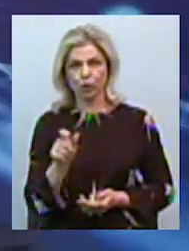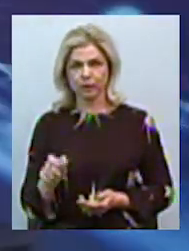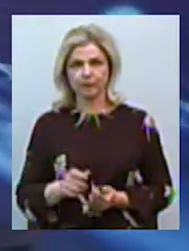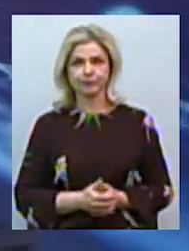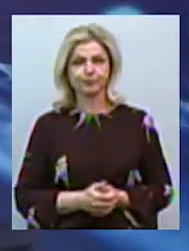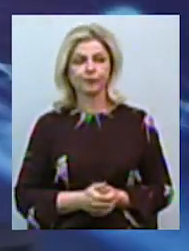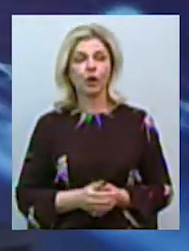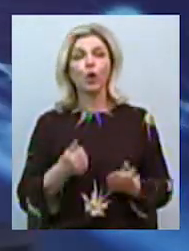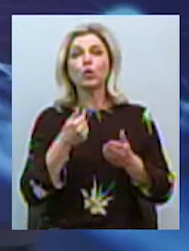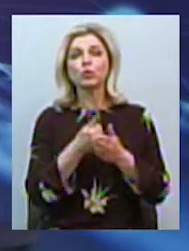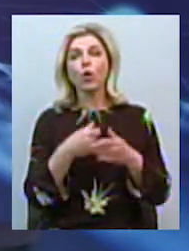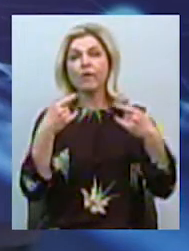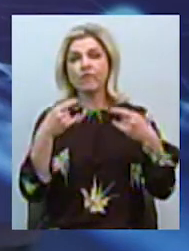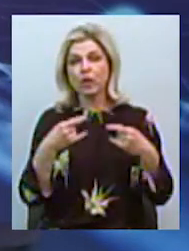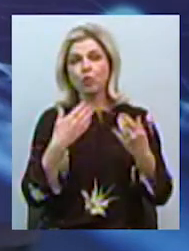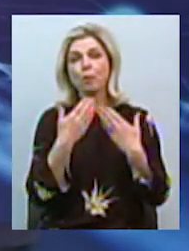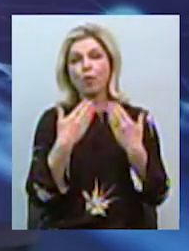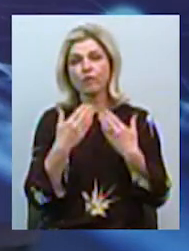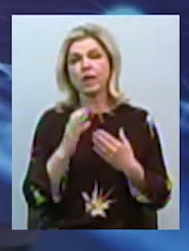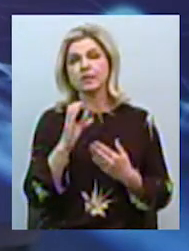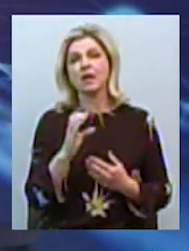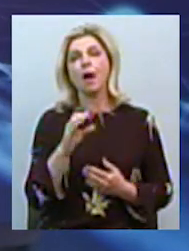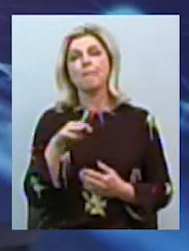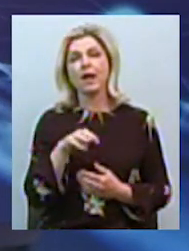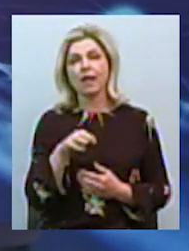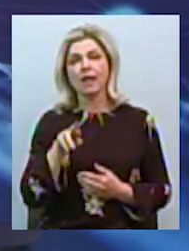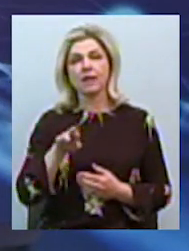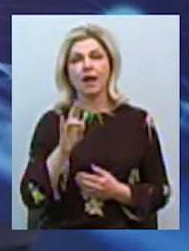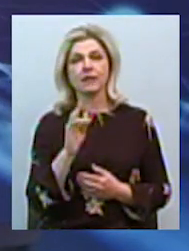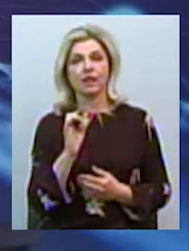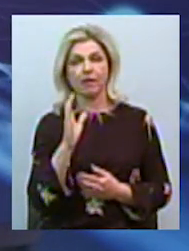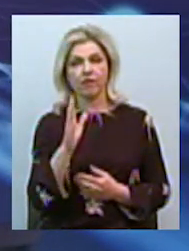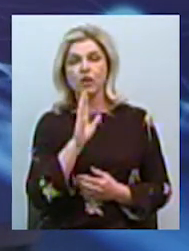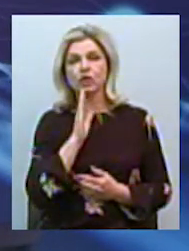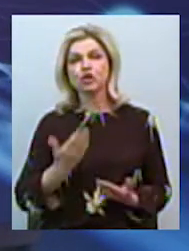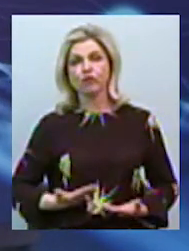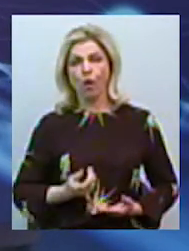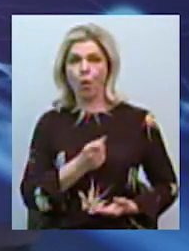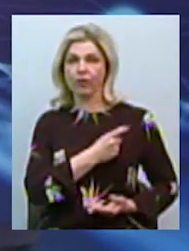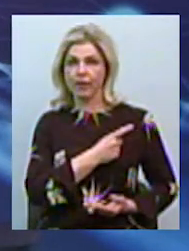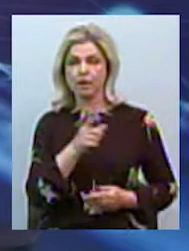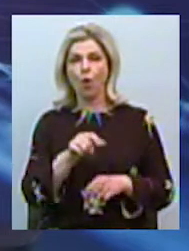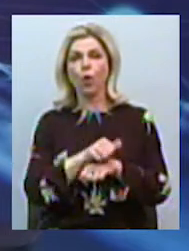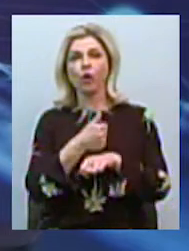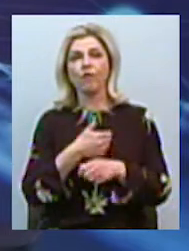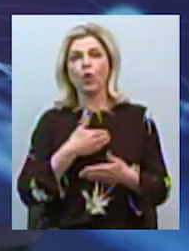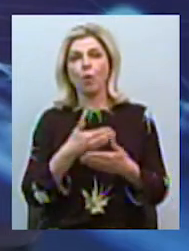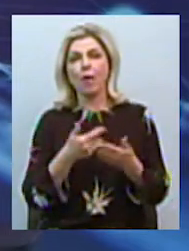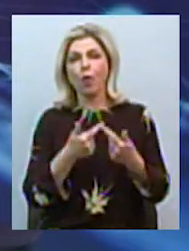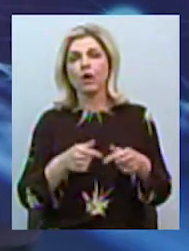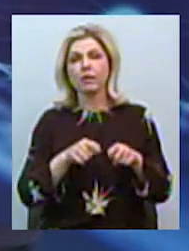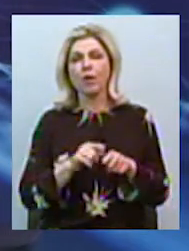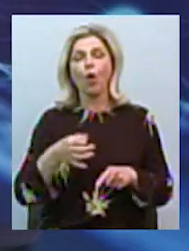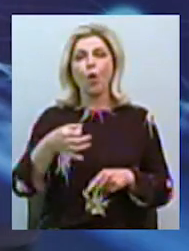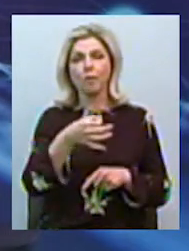також до ефіру поспілкувалися із Мариною Янків. Вона мешкає в Одесі, вона голова громадської організації «Миколаївська